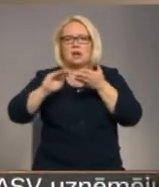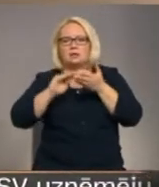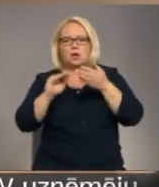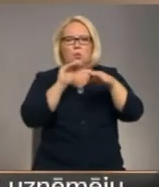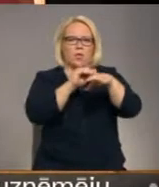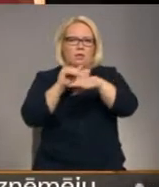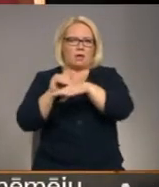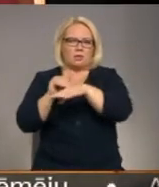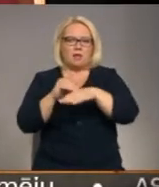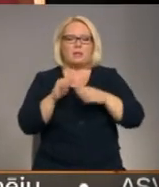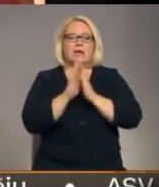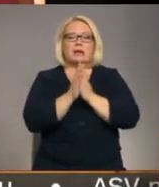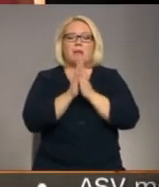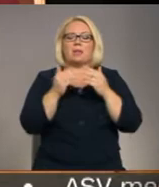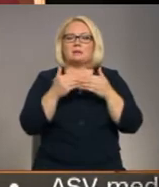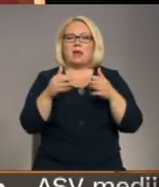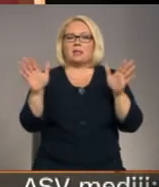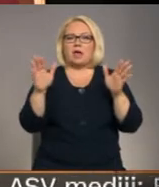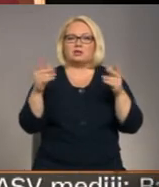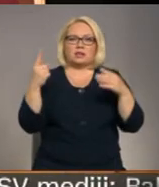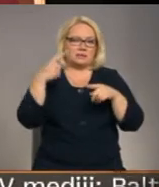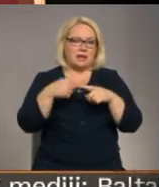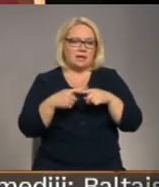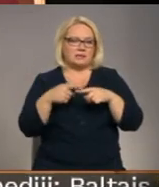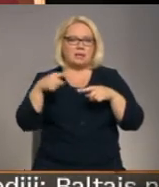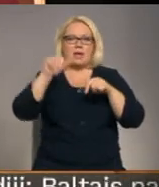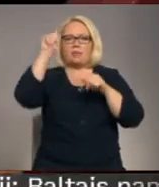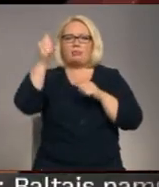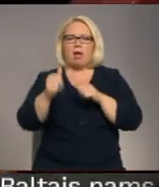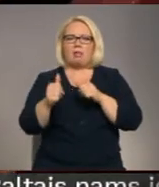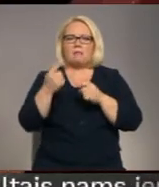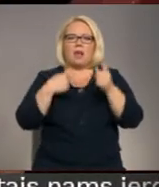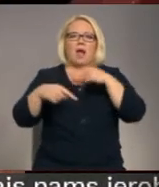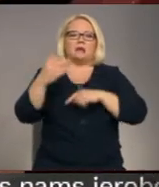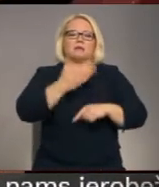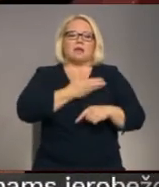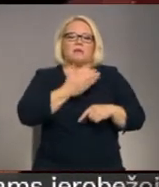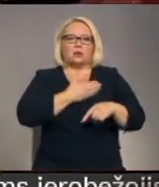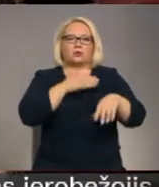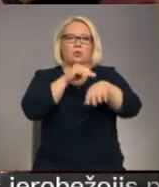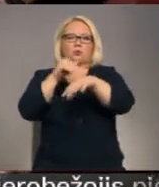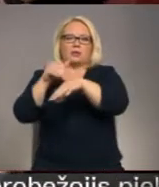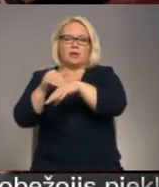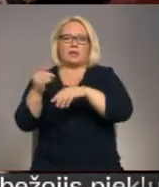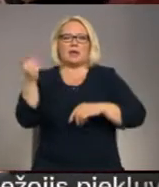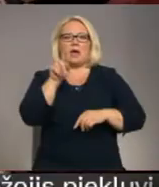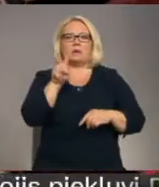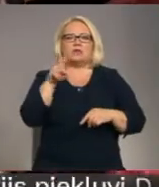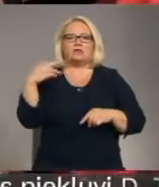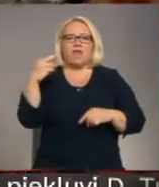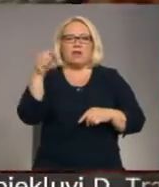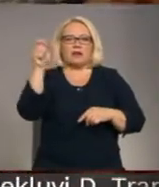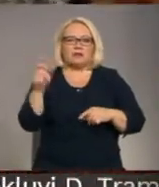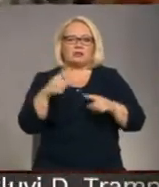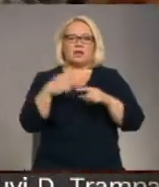atgādināt. Grāmatas atklāšanas reizē tās tēla bija atdzīvojušies un no skatuvis klātasošos uzrunāja gan švērniņas, gan viņa kundze un novada